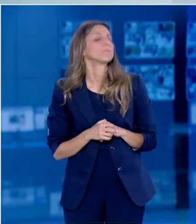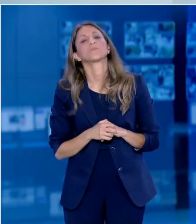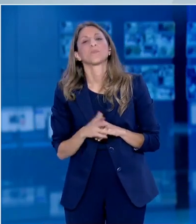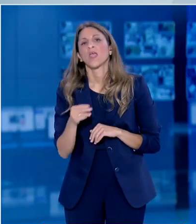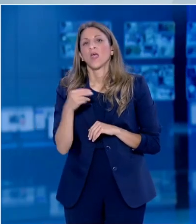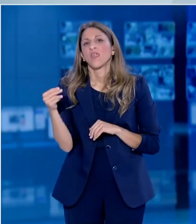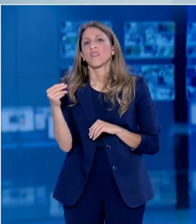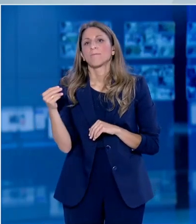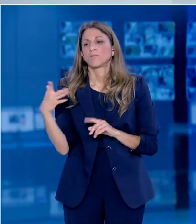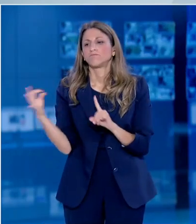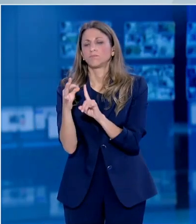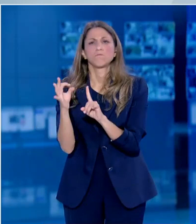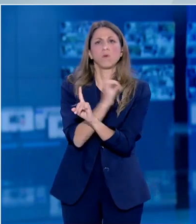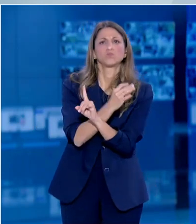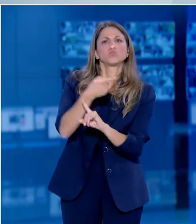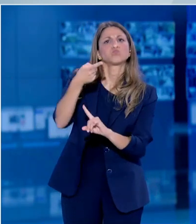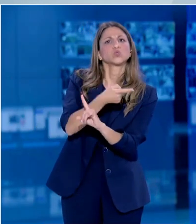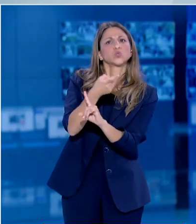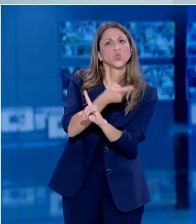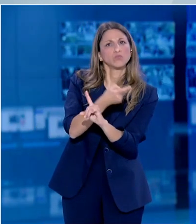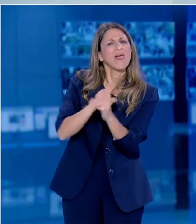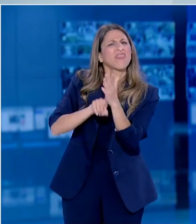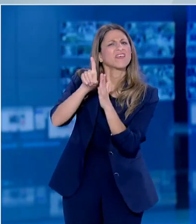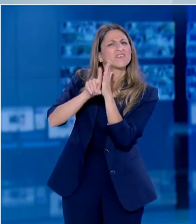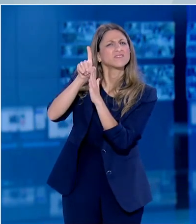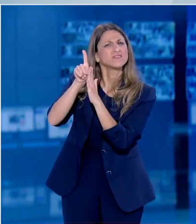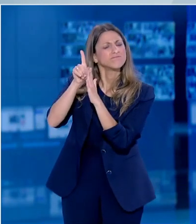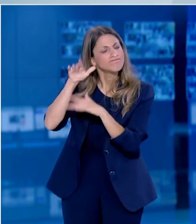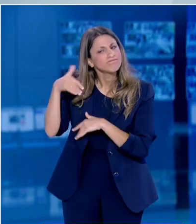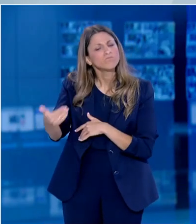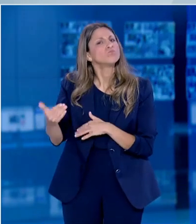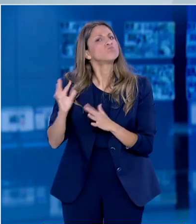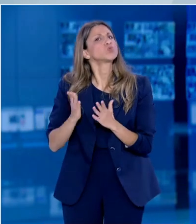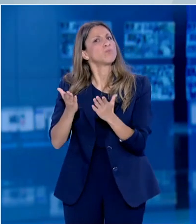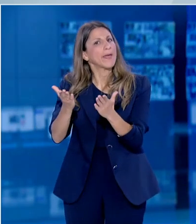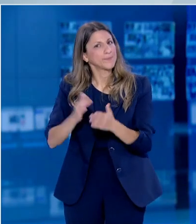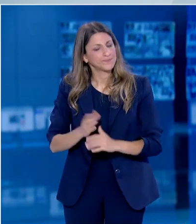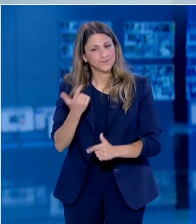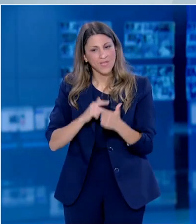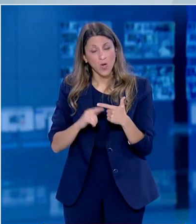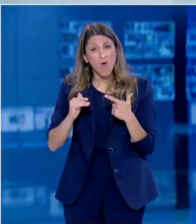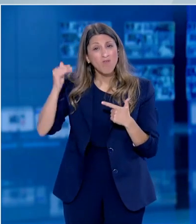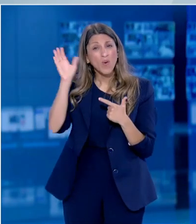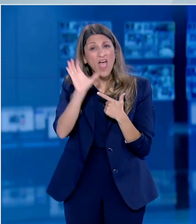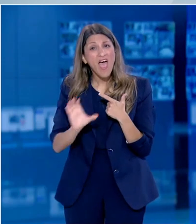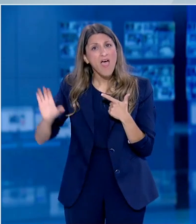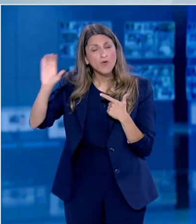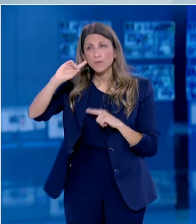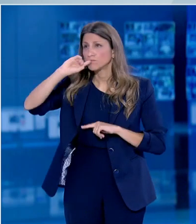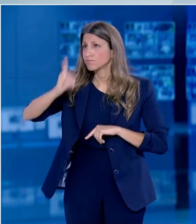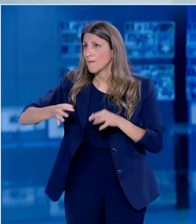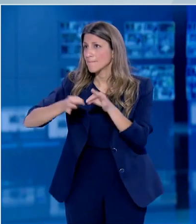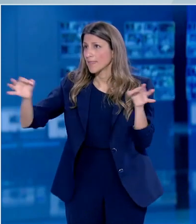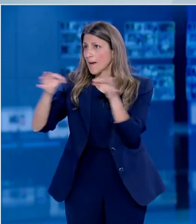ΤΑΦ επίσης εκτιμάται ότι το ποσοστό πειθαρχίας πολλών χωρών της κεντρικής και βόρειας Ευρώπης αναφορικά με τα περιοριστικά μέτρα